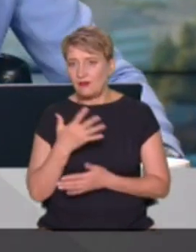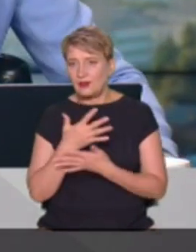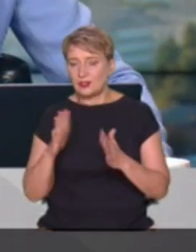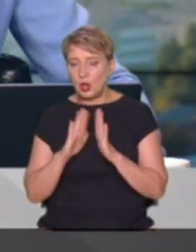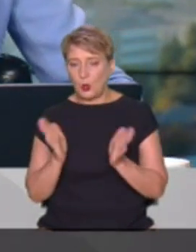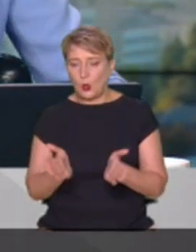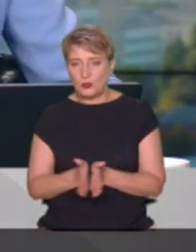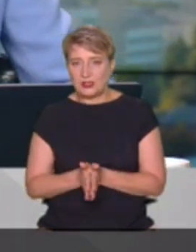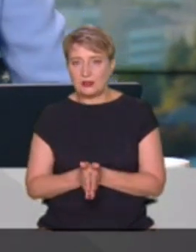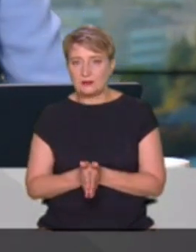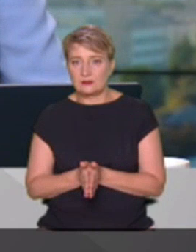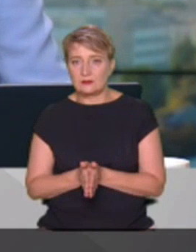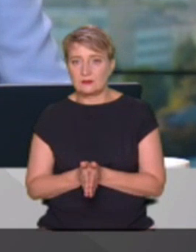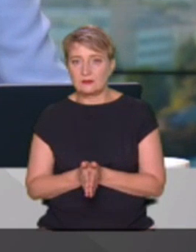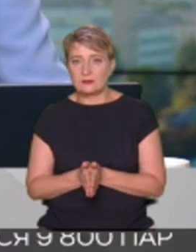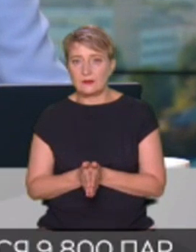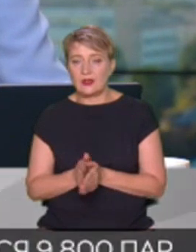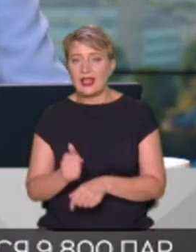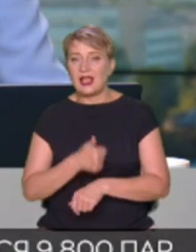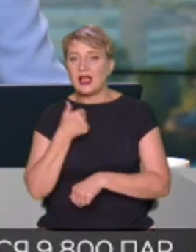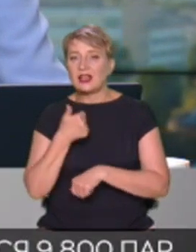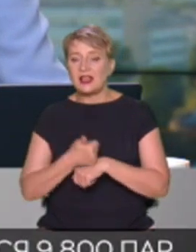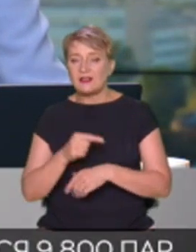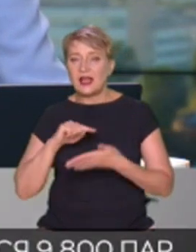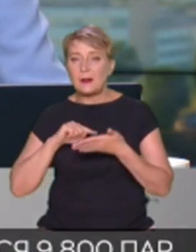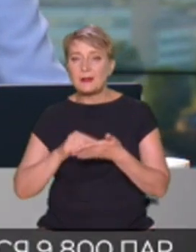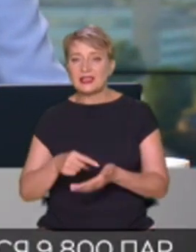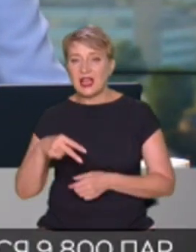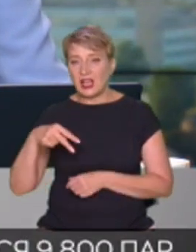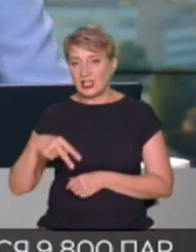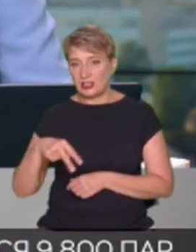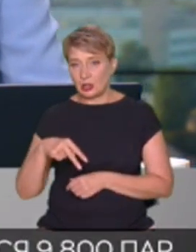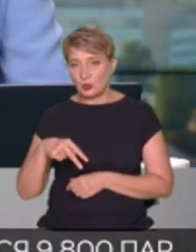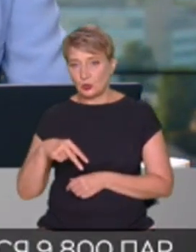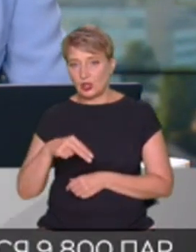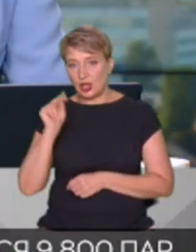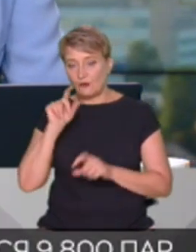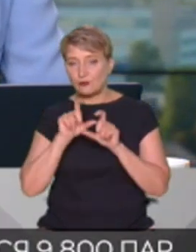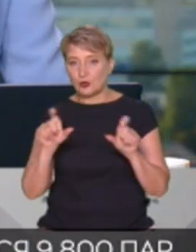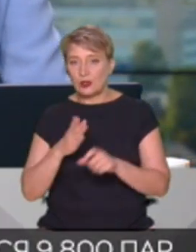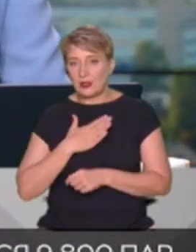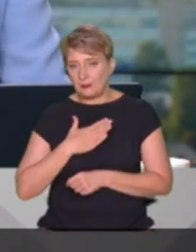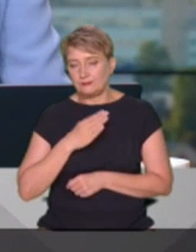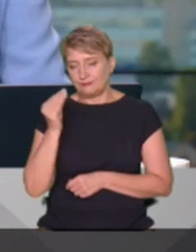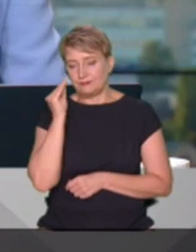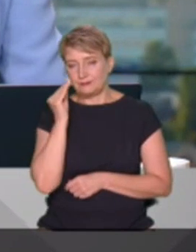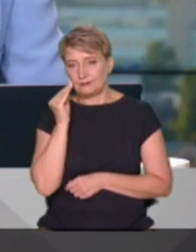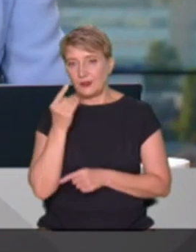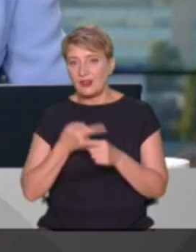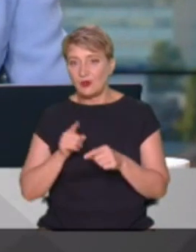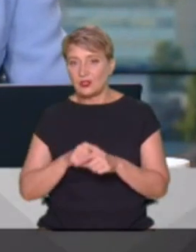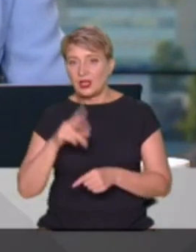такий. Головна мета літератури у школі, на мій погляд, як професіонала, це дати